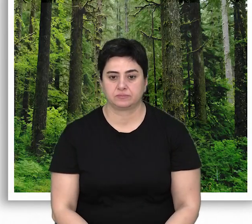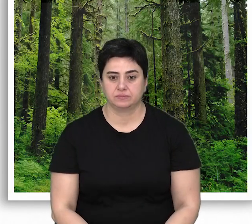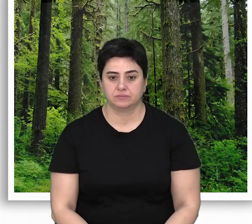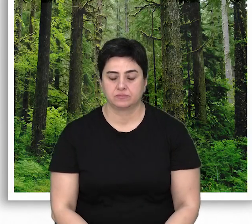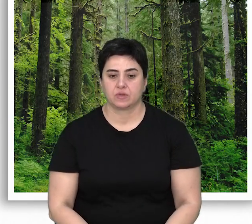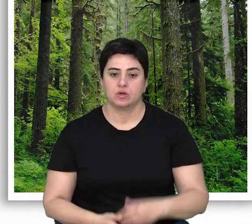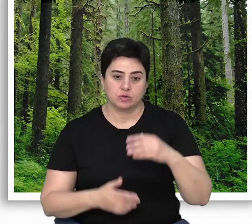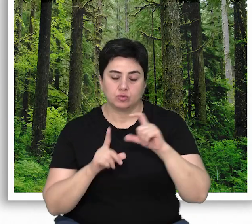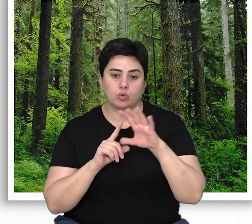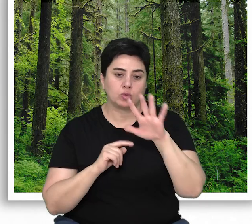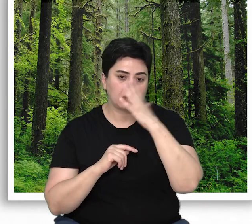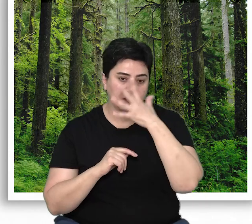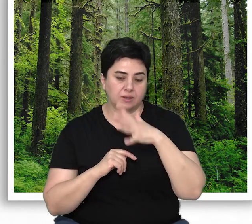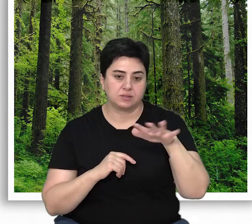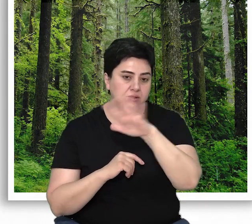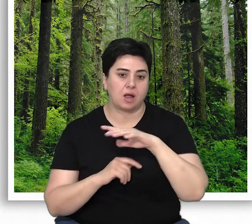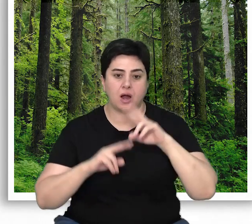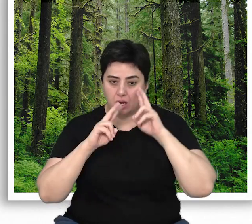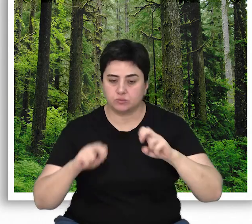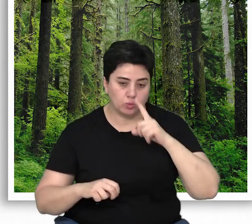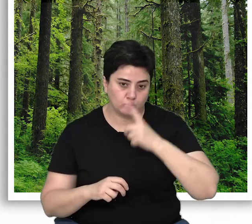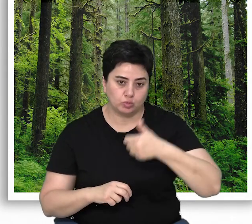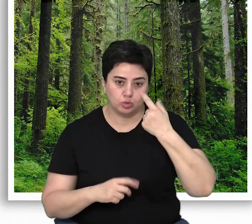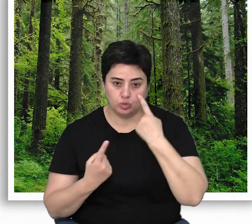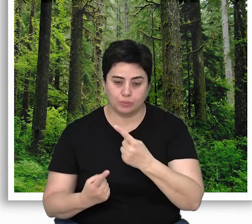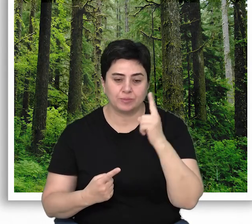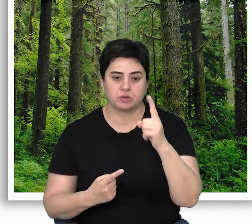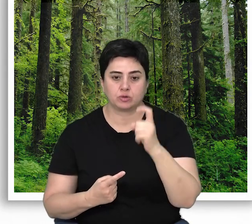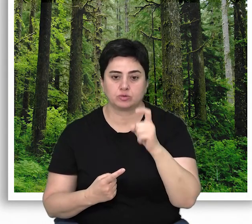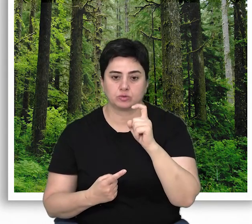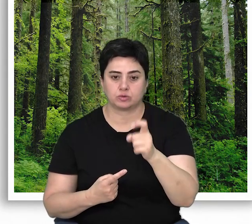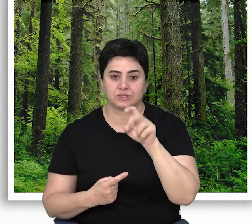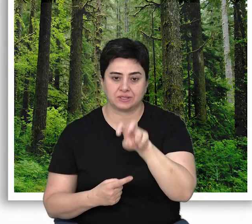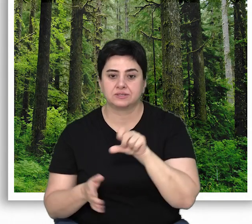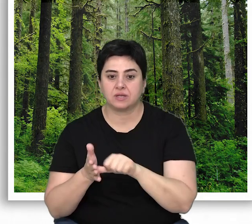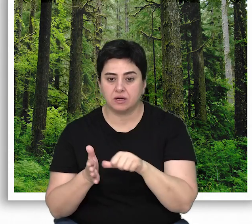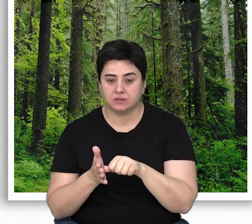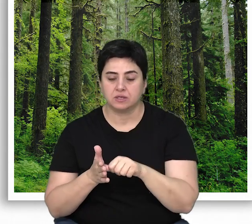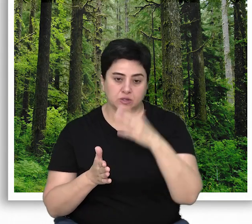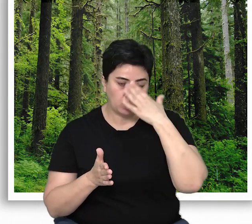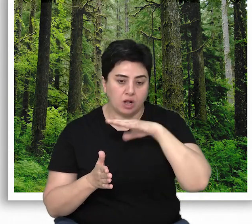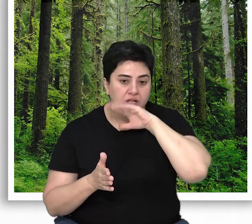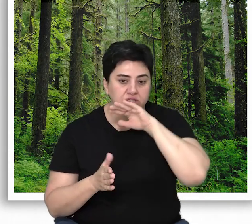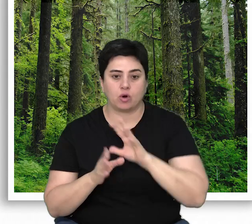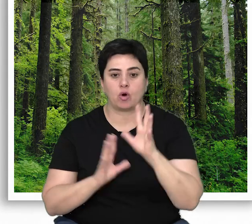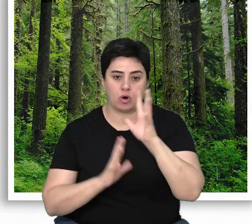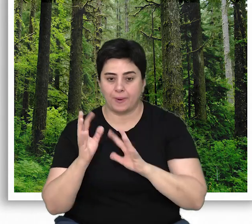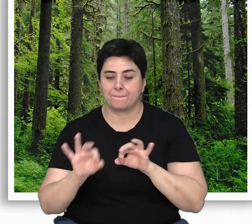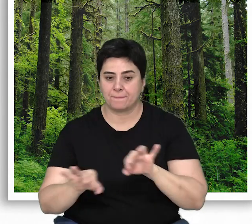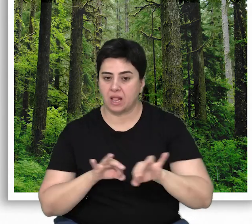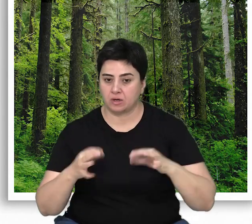Doğu Karadeniz Ormancılık Araştırma Müdürlüğü tarafından 1998 yılında doğal yaşlı